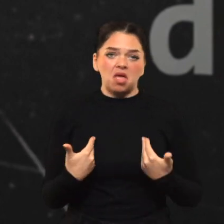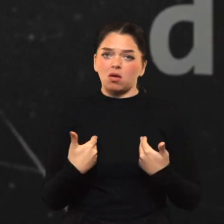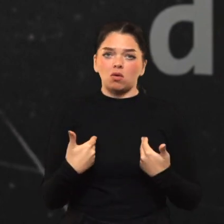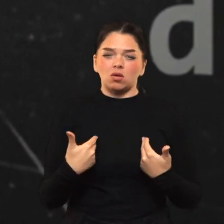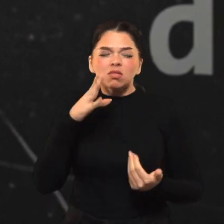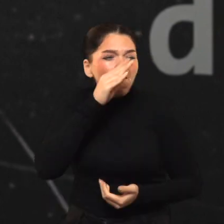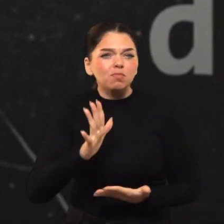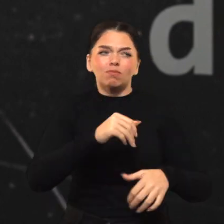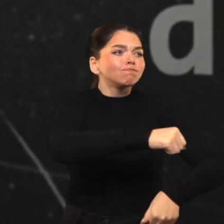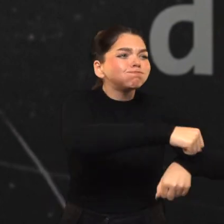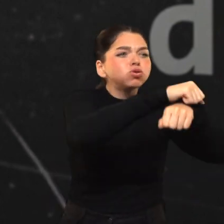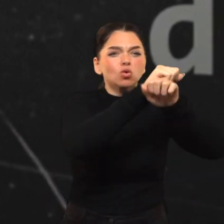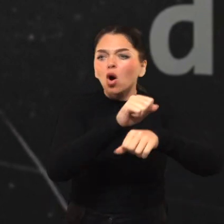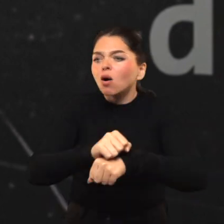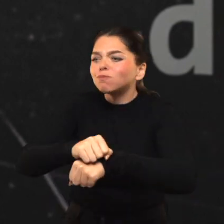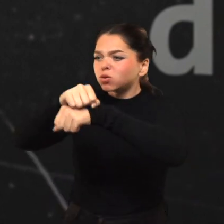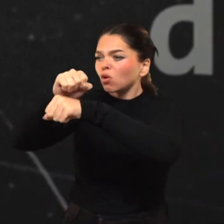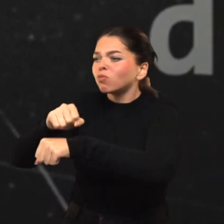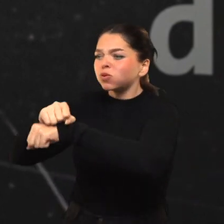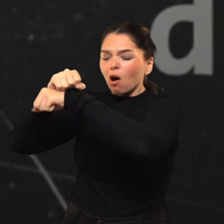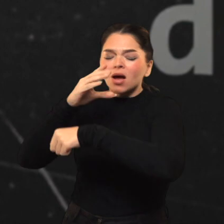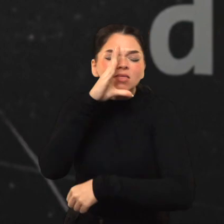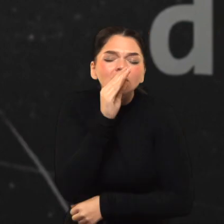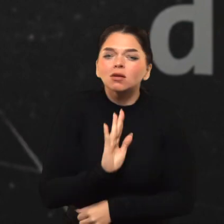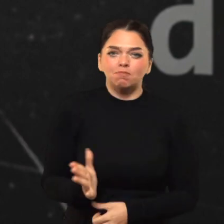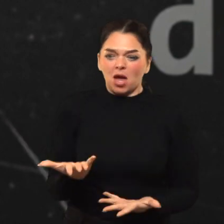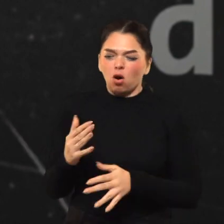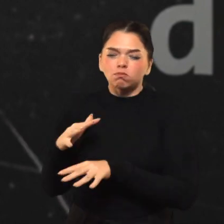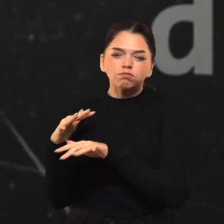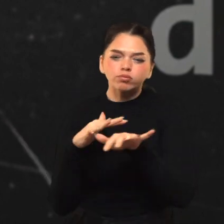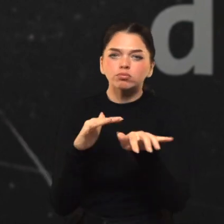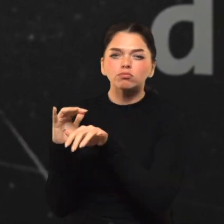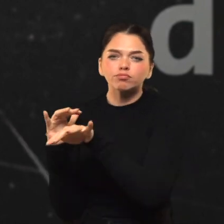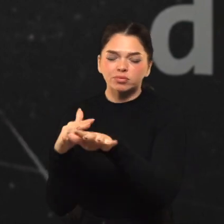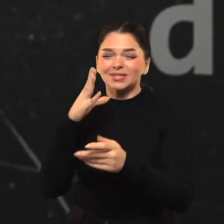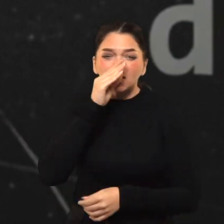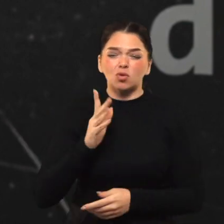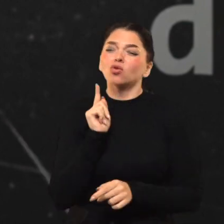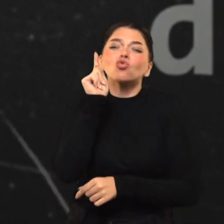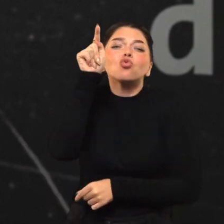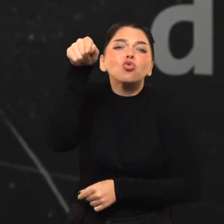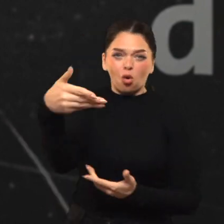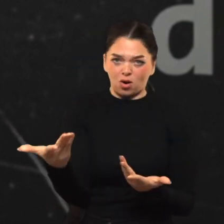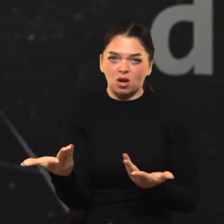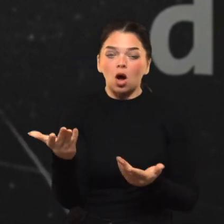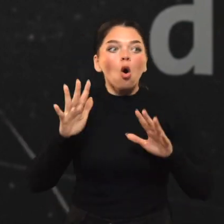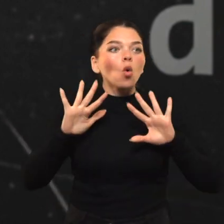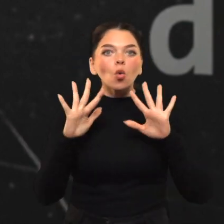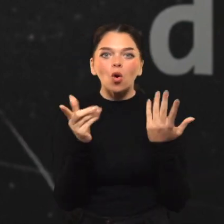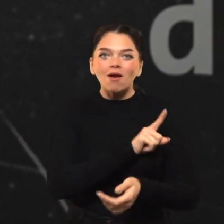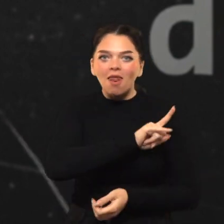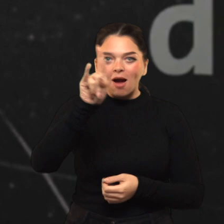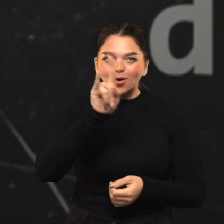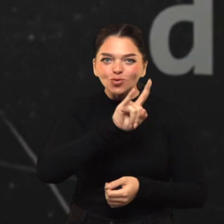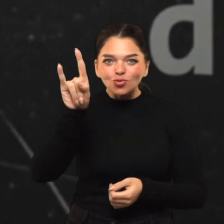Visur su kelimai, su įrūtės, sako, aš tiesiog nespėjau su savo legionieriais visur, nes buvo per toli. Bet būčiau turėjęs aviaciją.